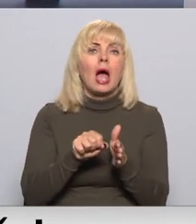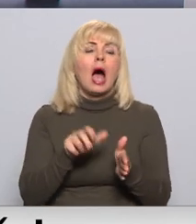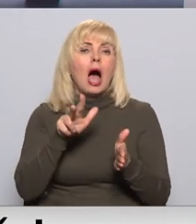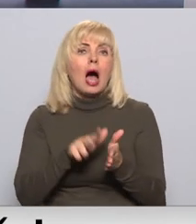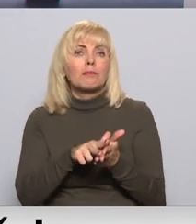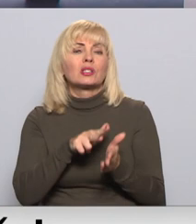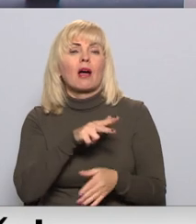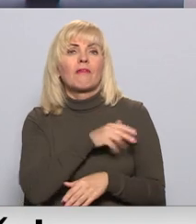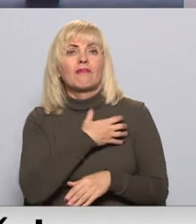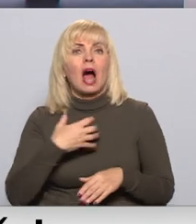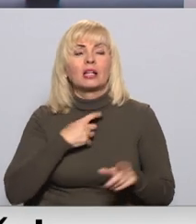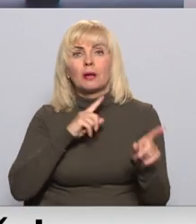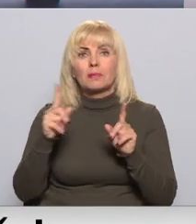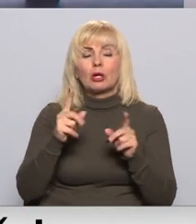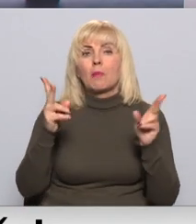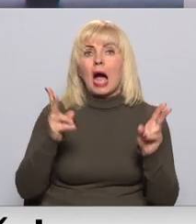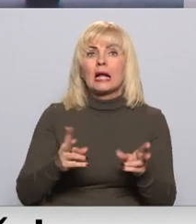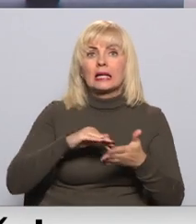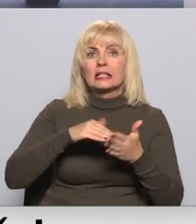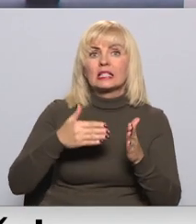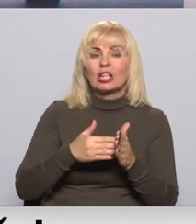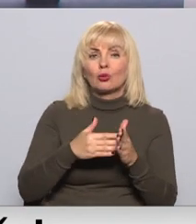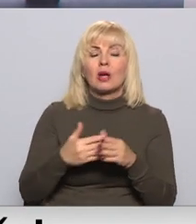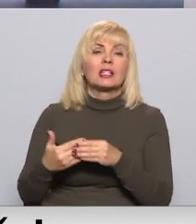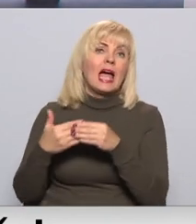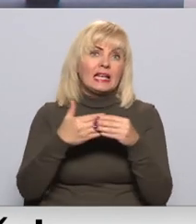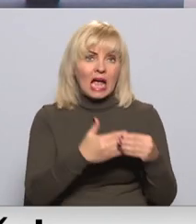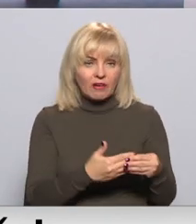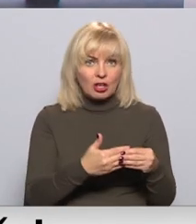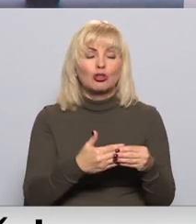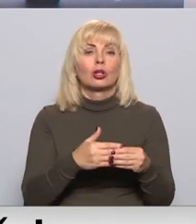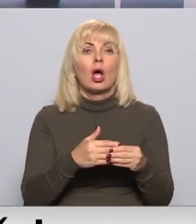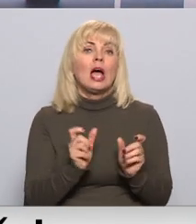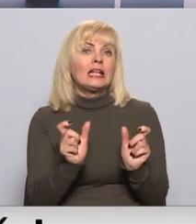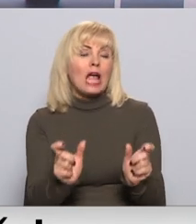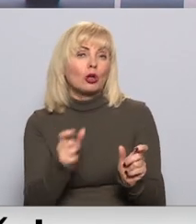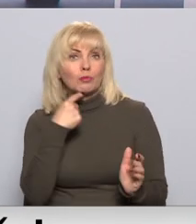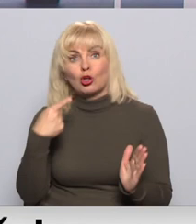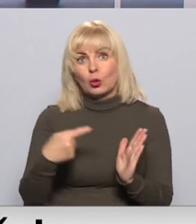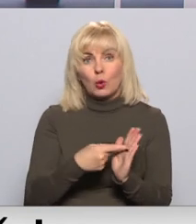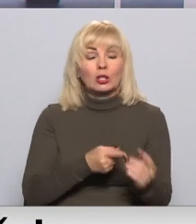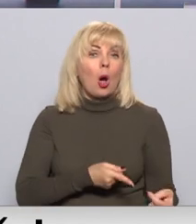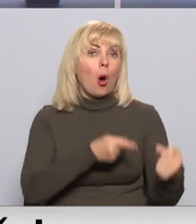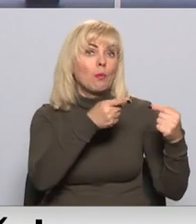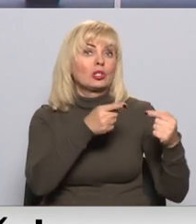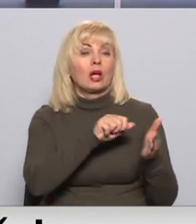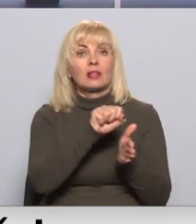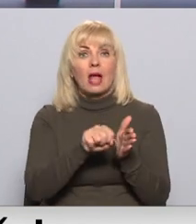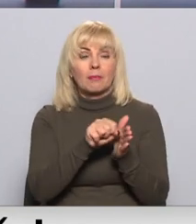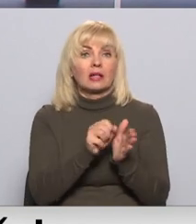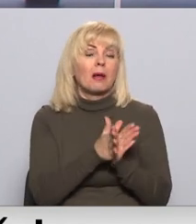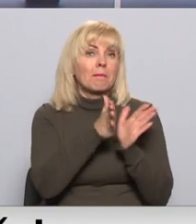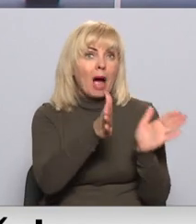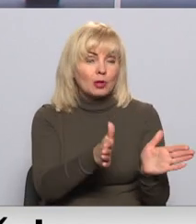valdības rīkojumu par ārkārtējās situācijas ieviešanu un ierobežojumu noteikšanu. Opozīcija debatēs pārmeta, ka